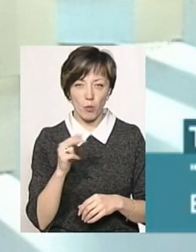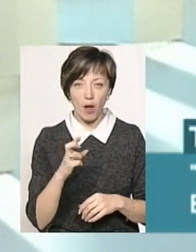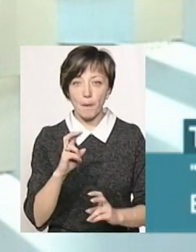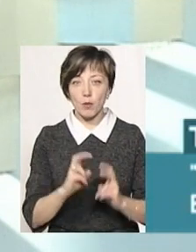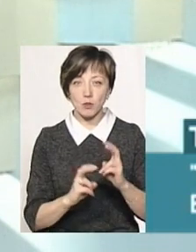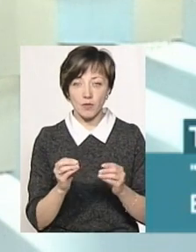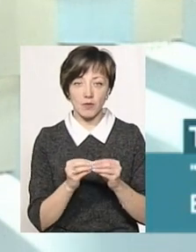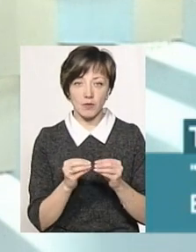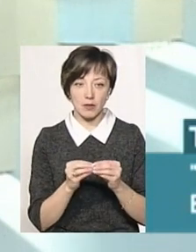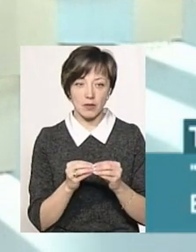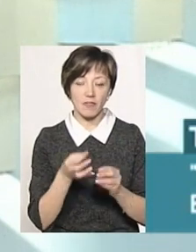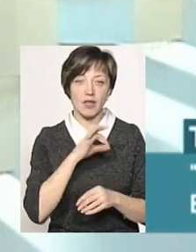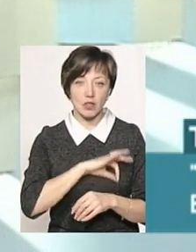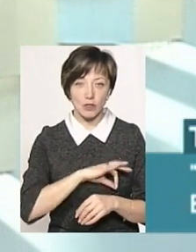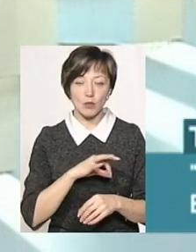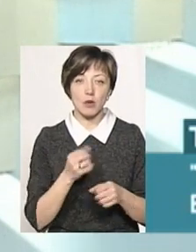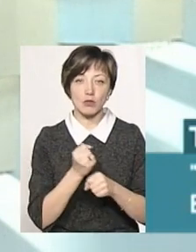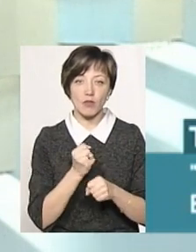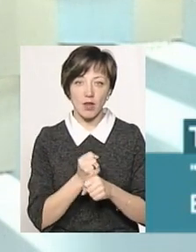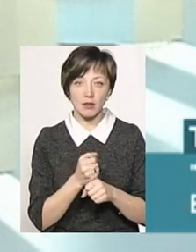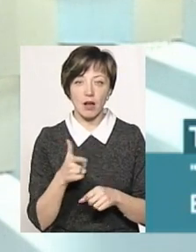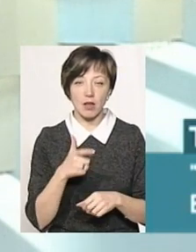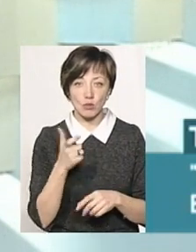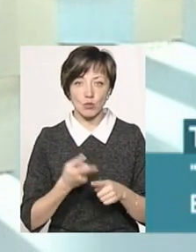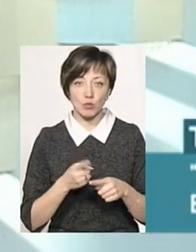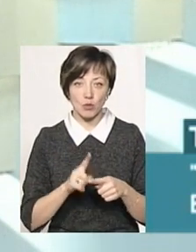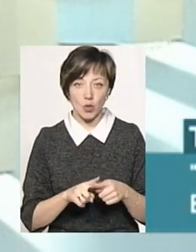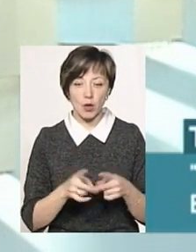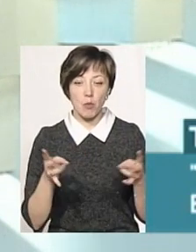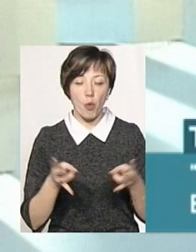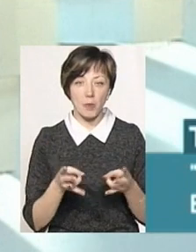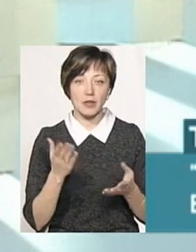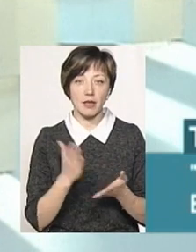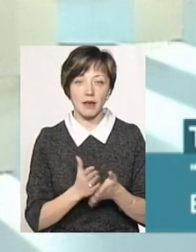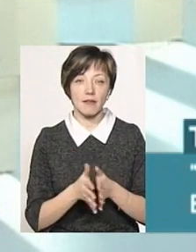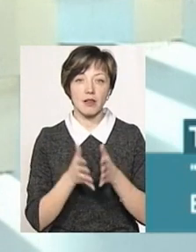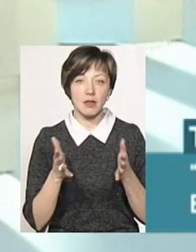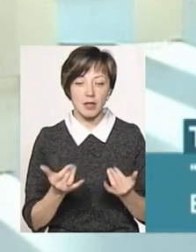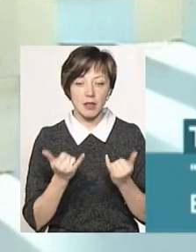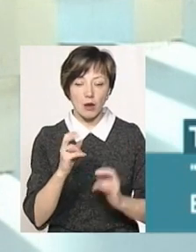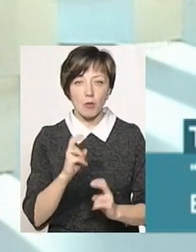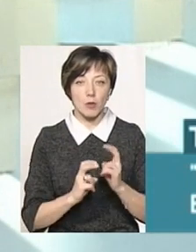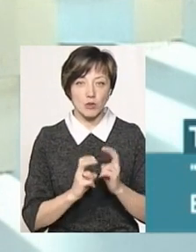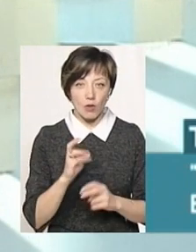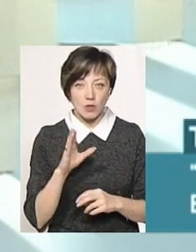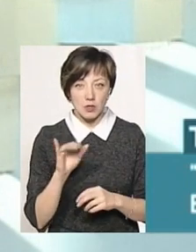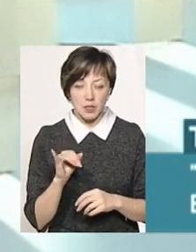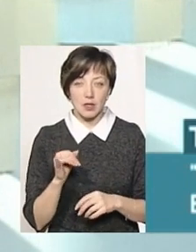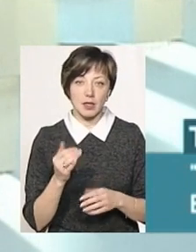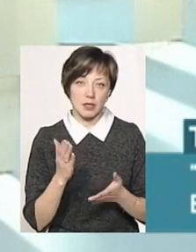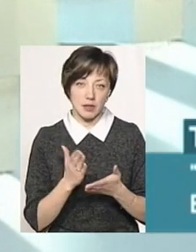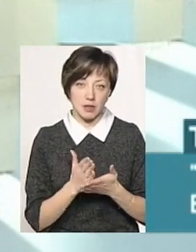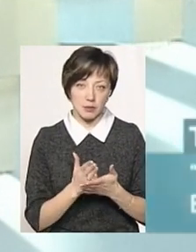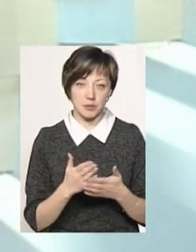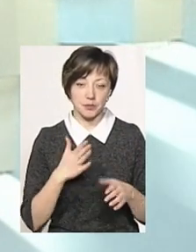їй вигідніше, зрозуміло, працювати на тому, і тому спрос є великий для промисловості, і тому,